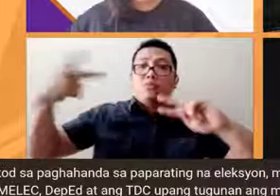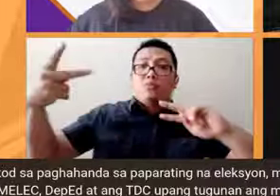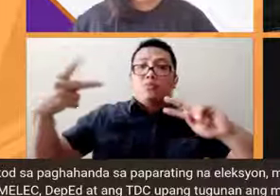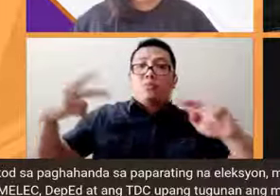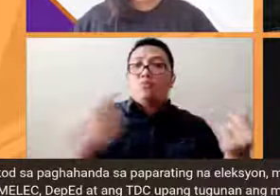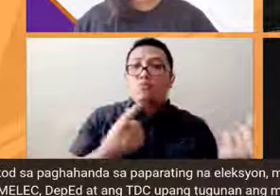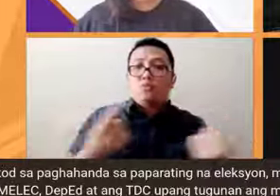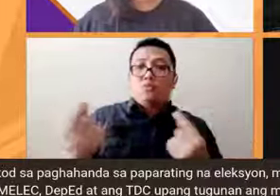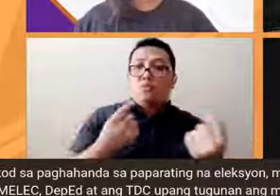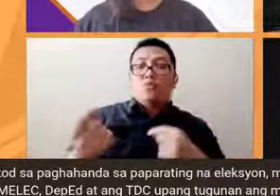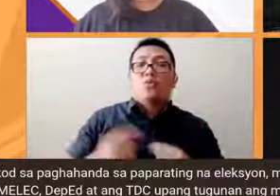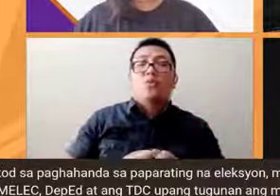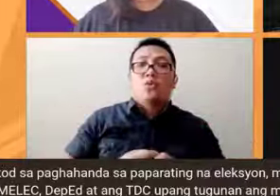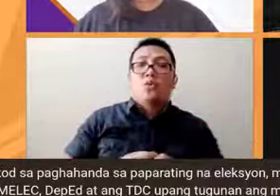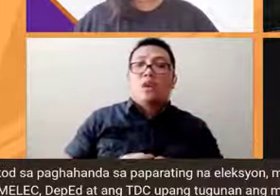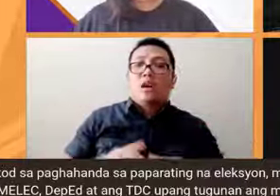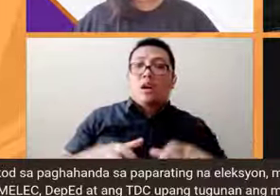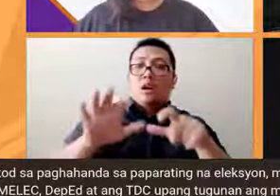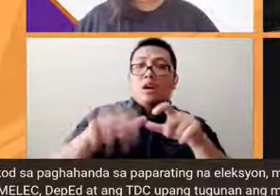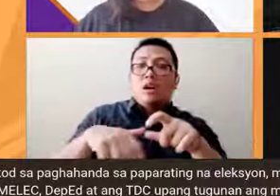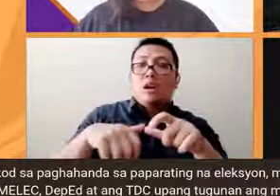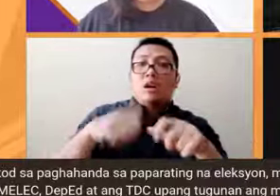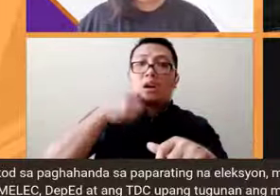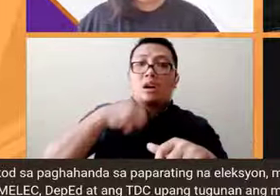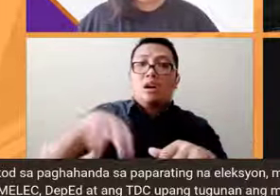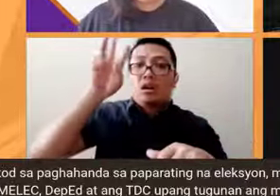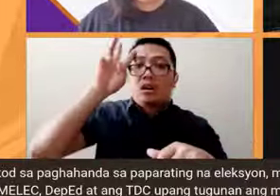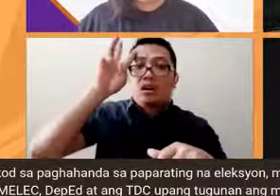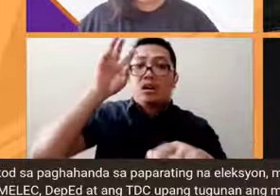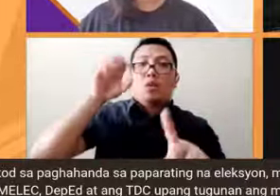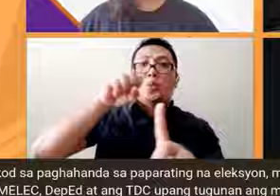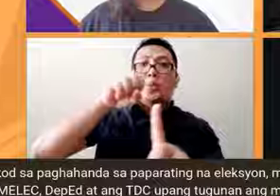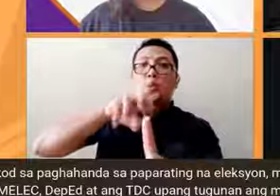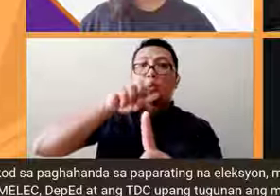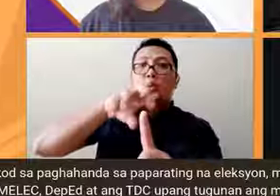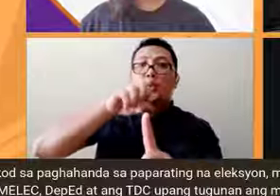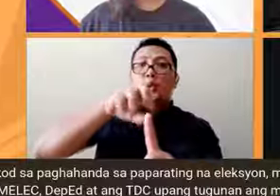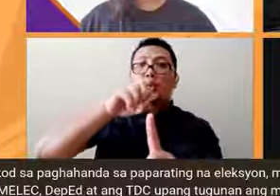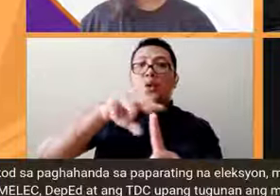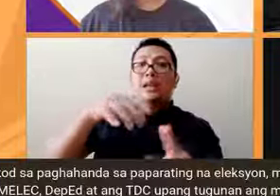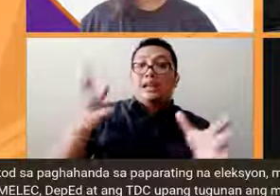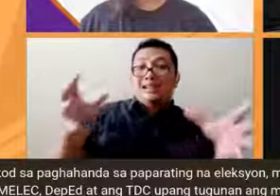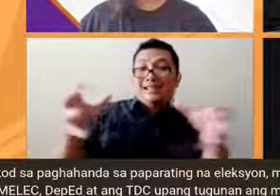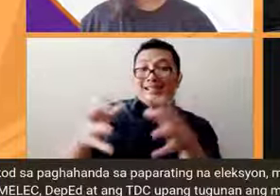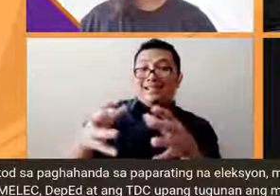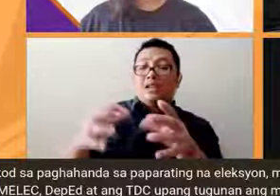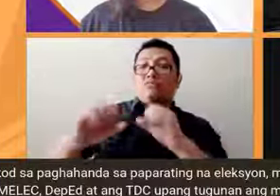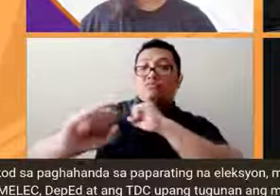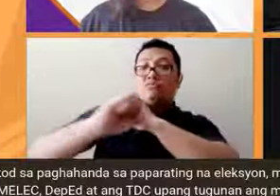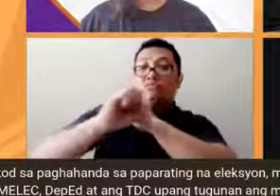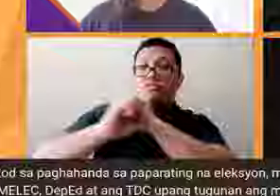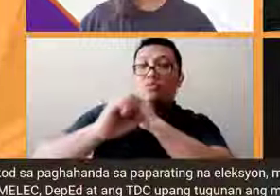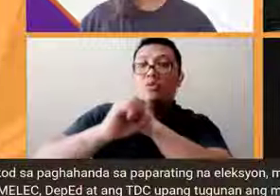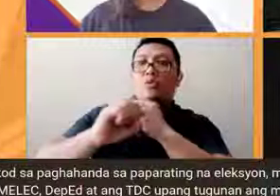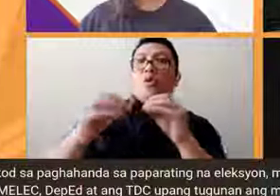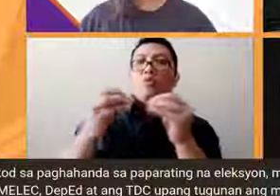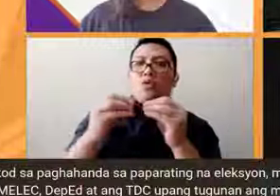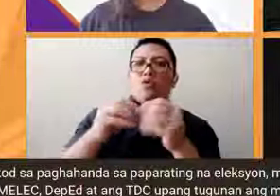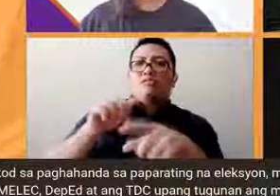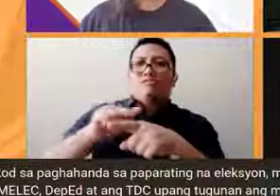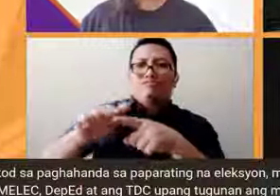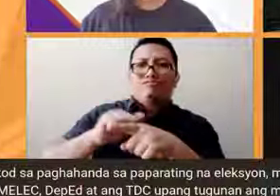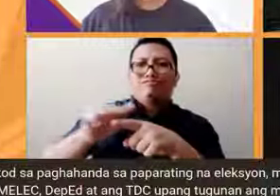dito ito yung disability awareness and sensitivity orientation sa sector kasi namin yung advocacy namin it's more of training talaga no